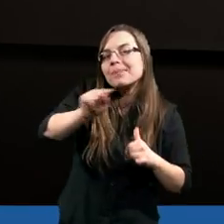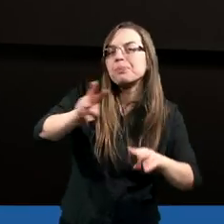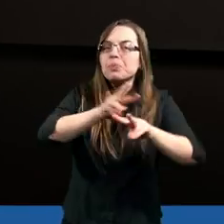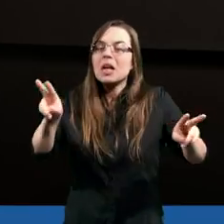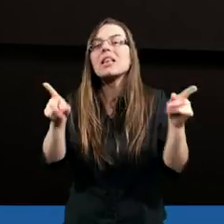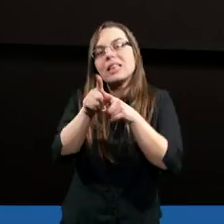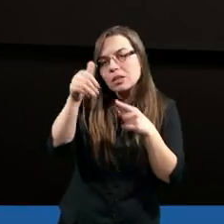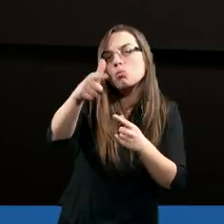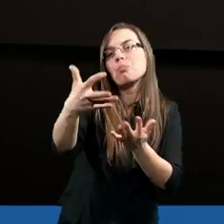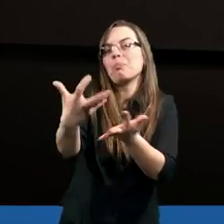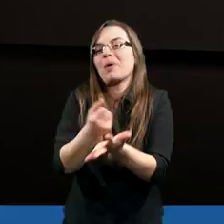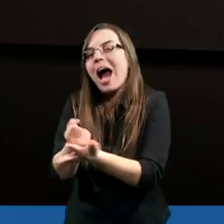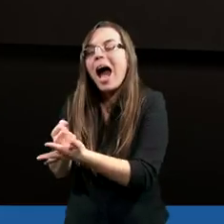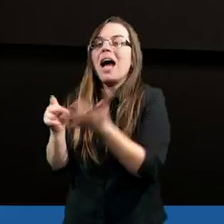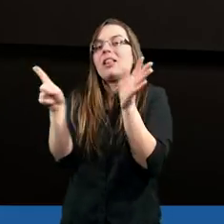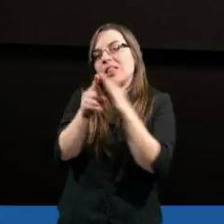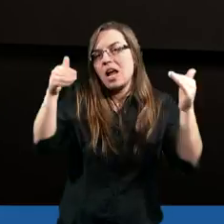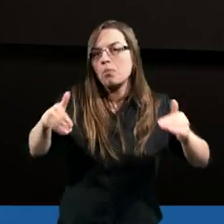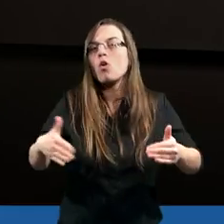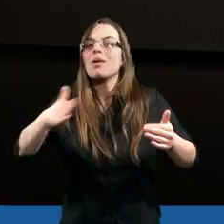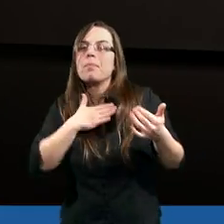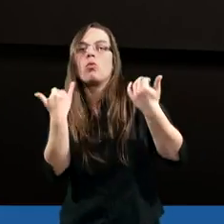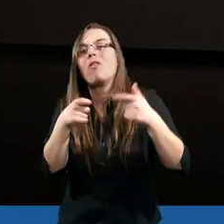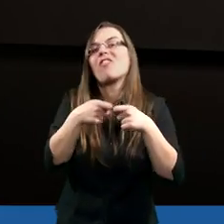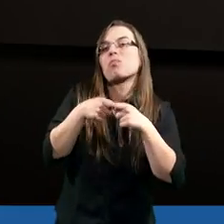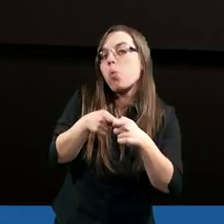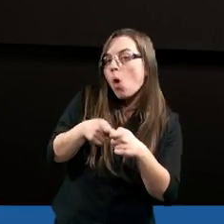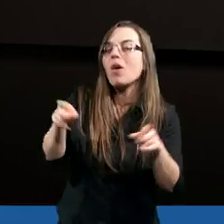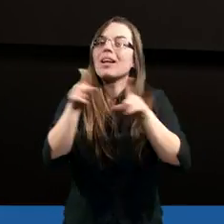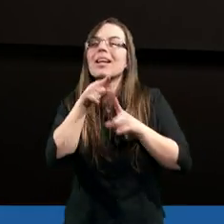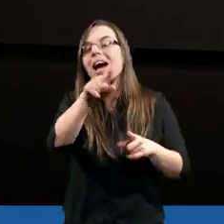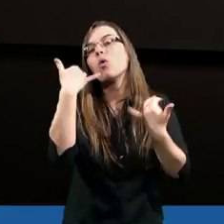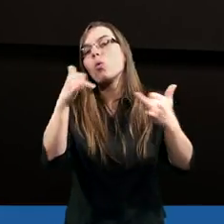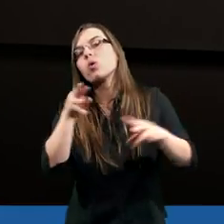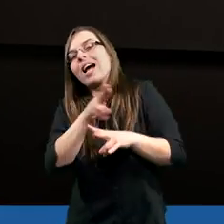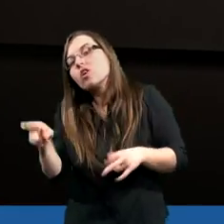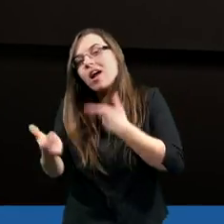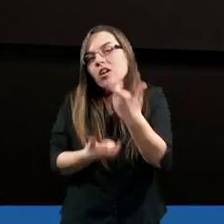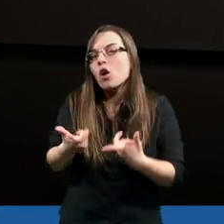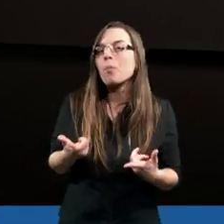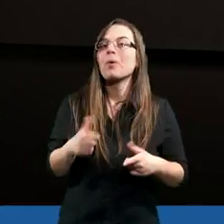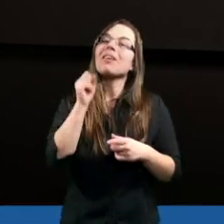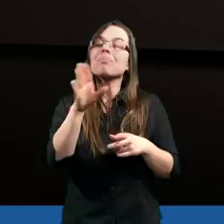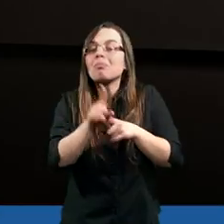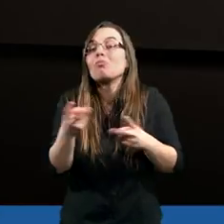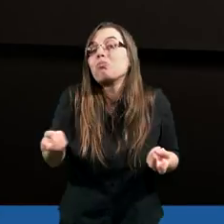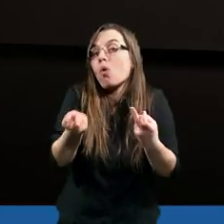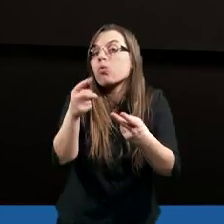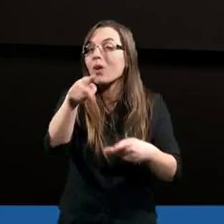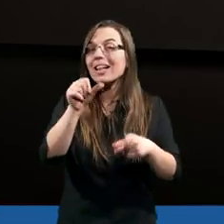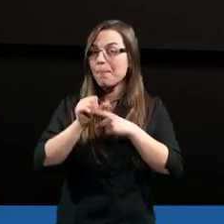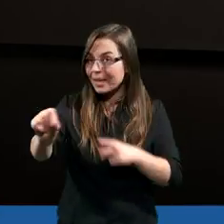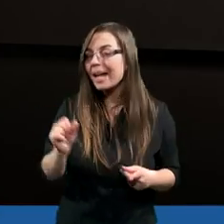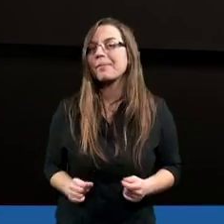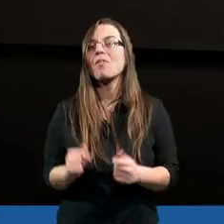dawać, tam też można coś brać, tam też można mieć wspólnotę i takich wspólnot się także poszukuje, ale